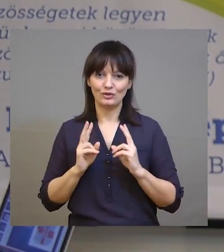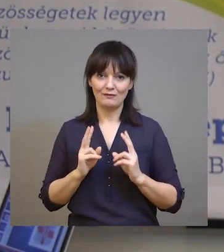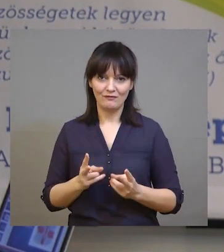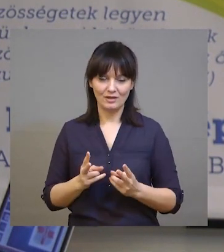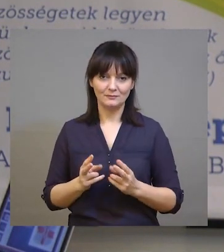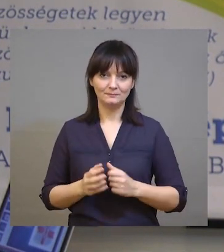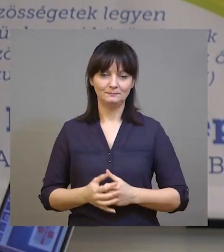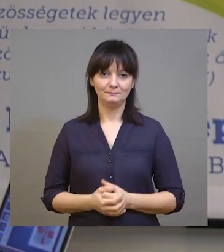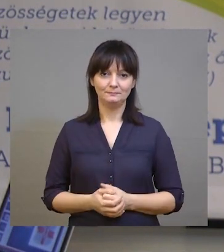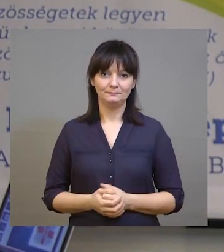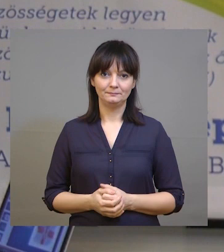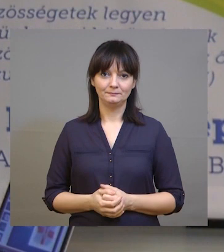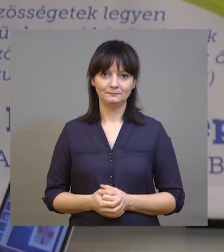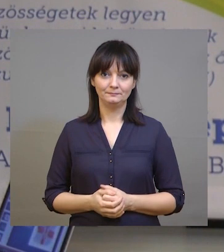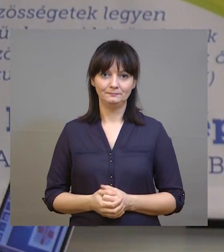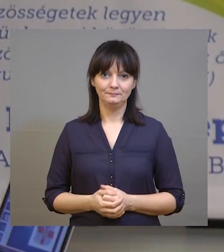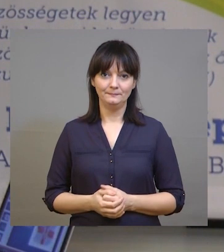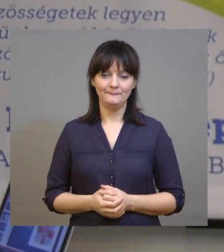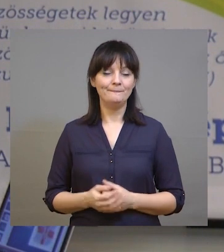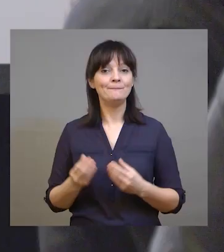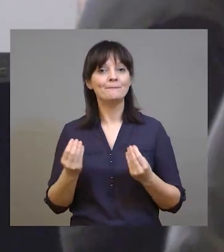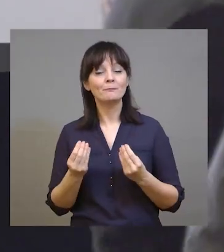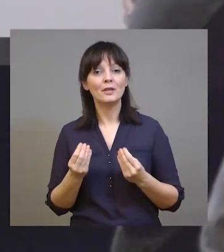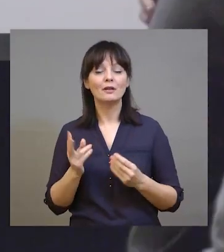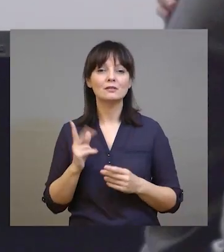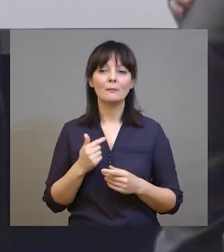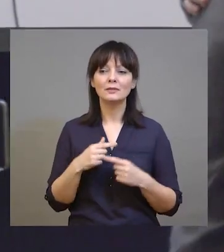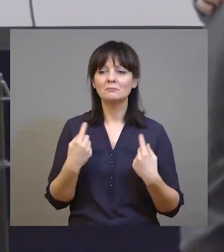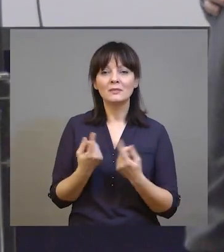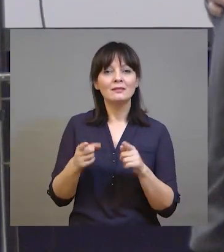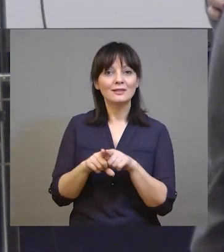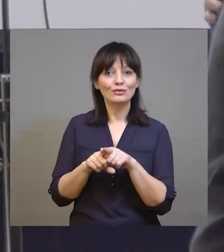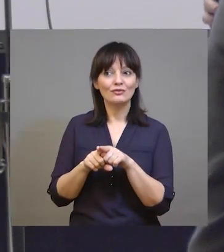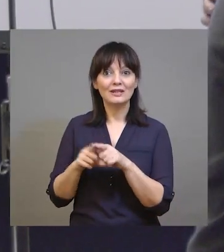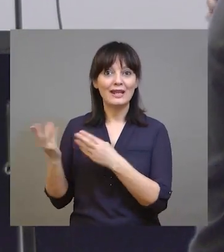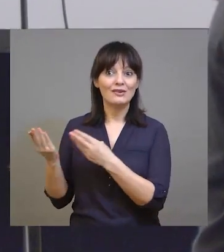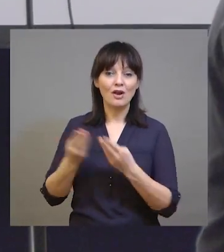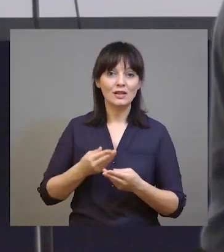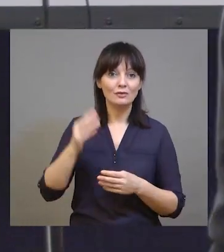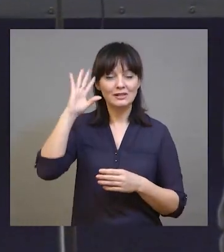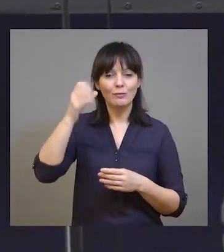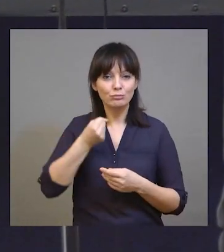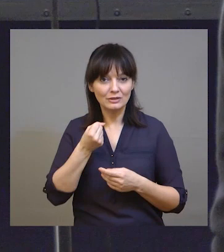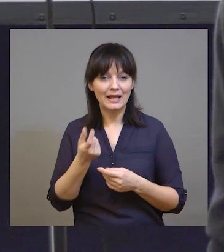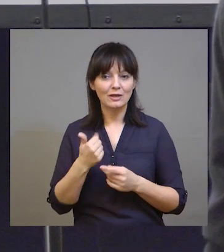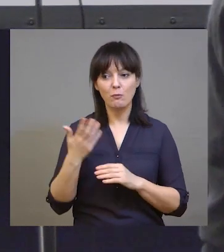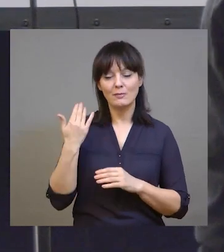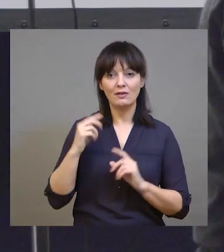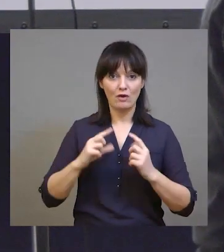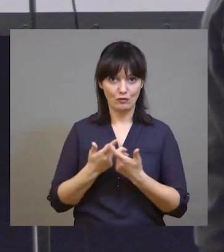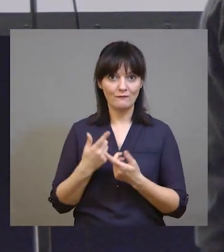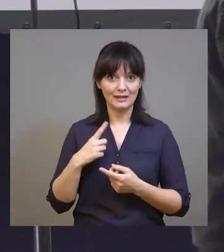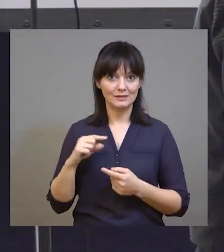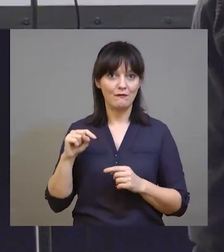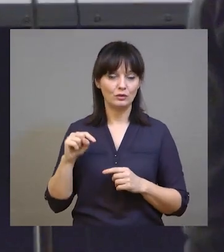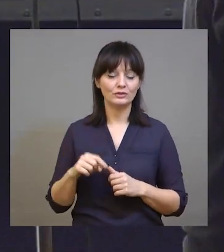nehézséggel vagy kérdésekkel küzdködnek. Mi az, amit a mi testvéreink hoztak haza, Bulgáriából, mert tavaly